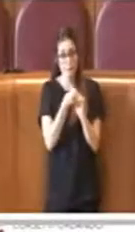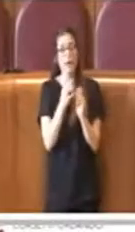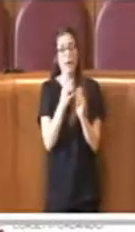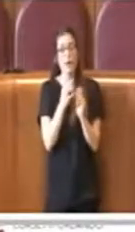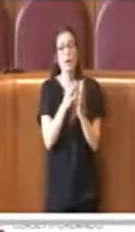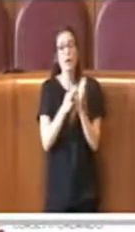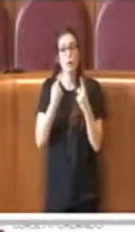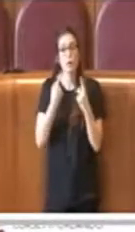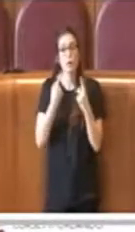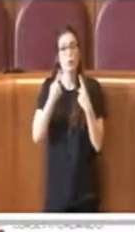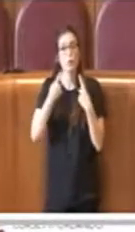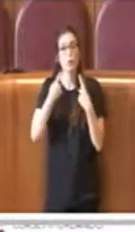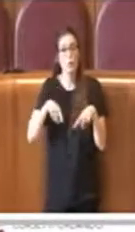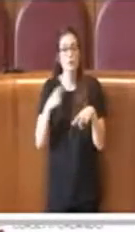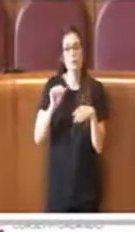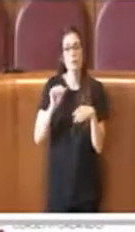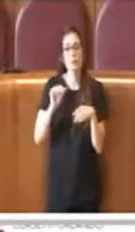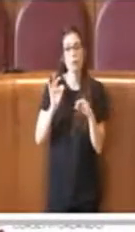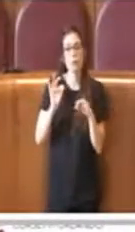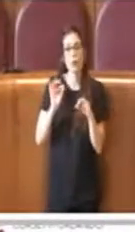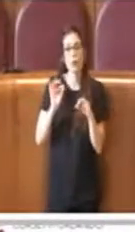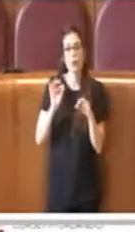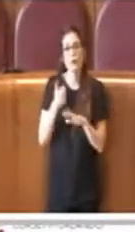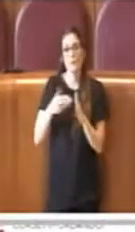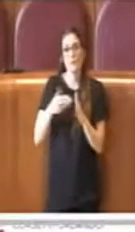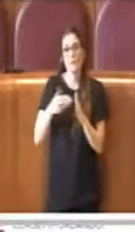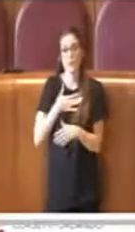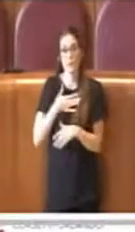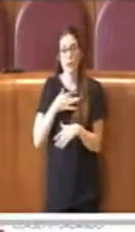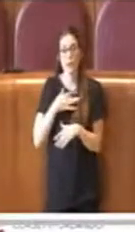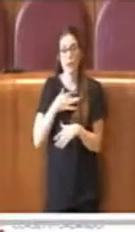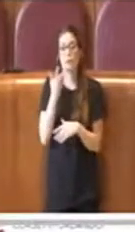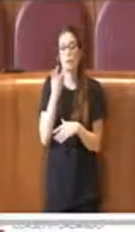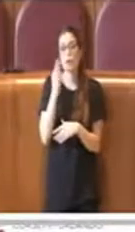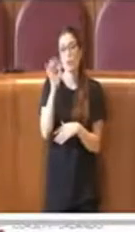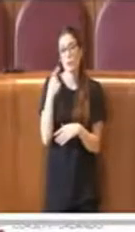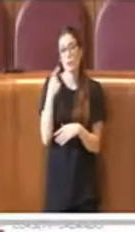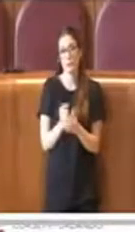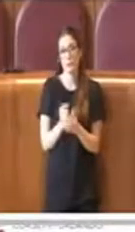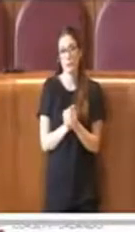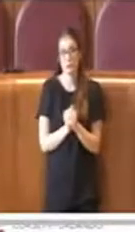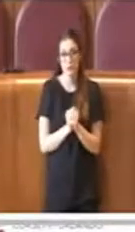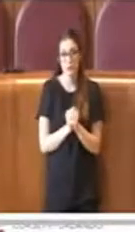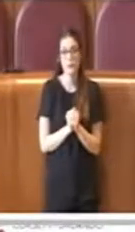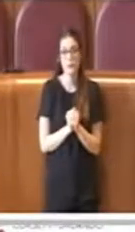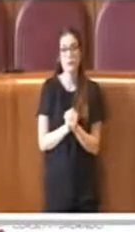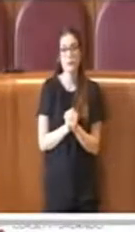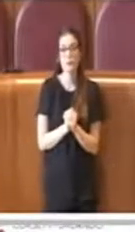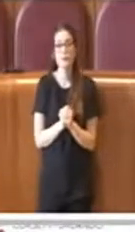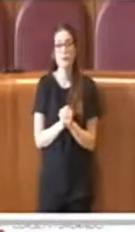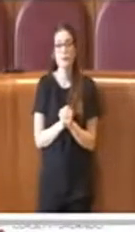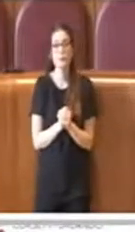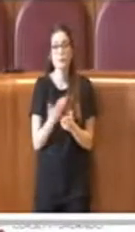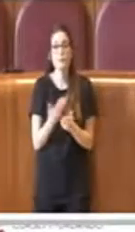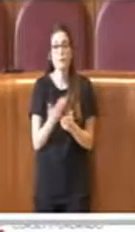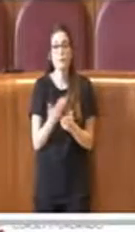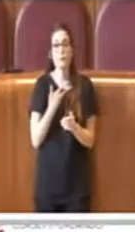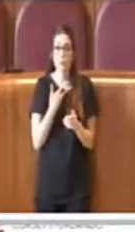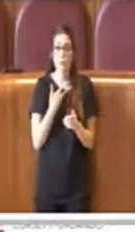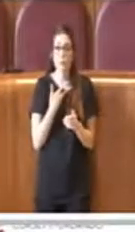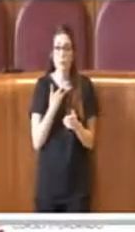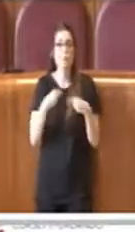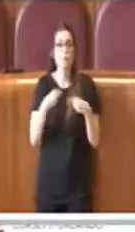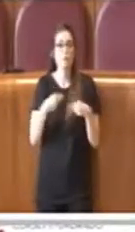Consiglio, delibera mia prima firma che aveva proprio questo obiettivo. È previsto l'invito facoltativo degli organi politici e